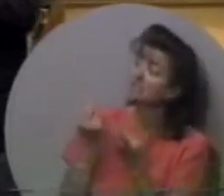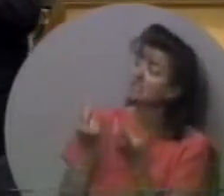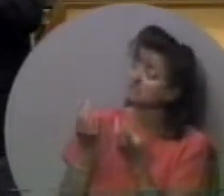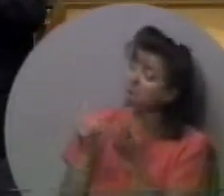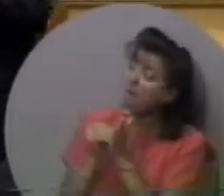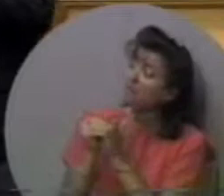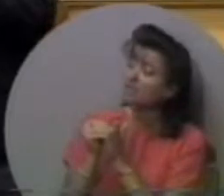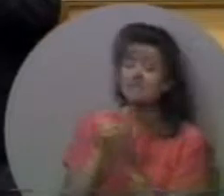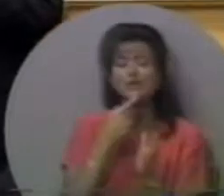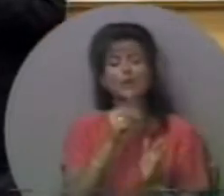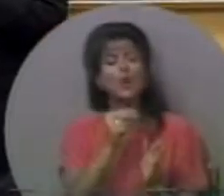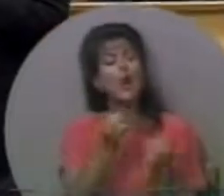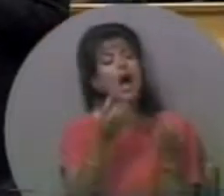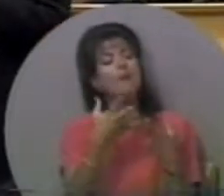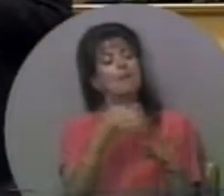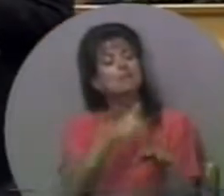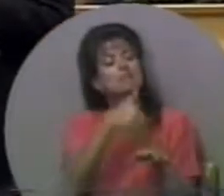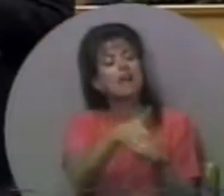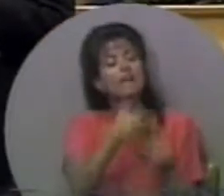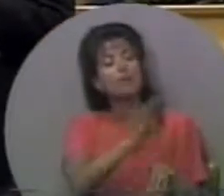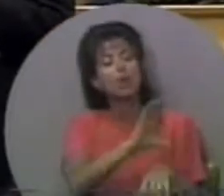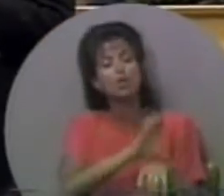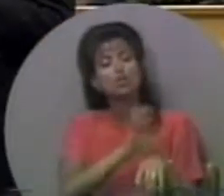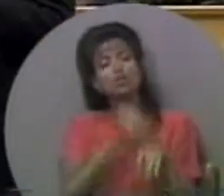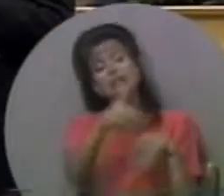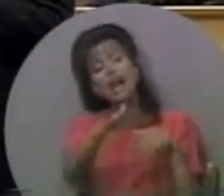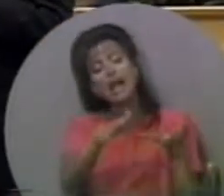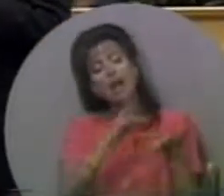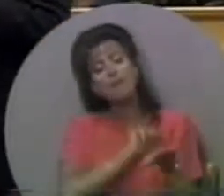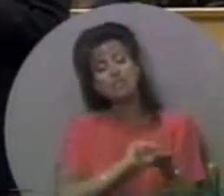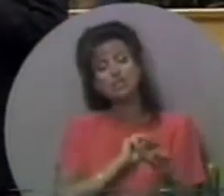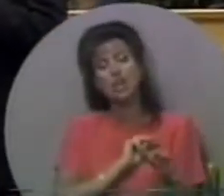давно вже ніхто настрій від відео. Я кажу, ня-нє, скільки ви висилаєте?